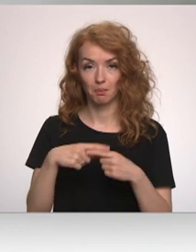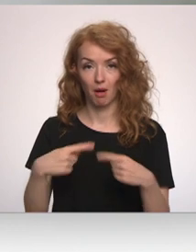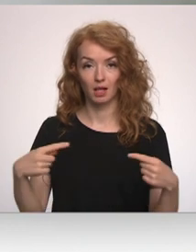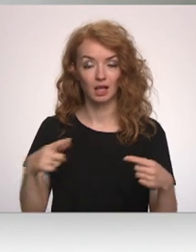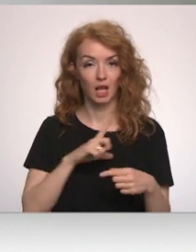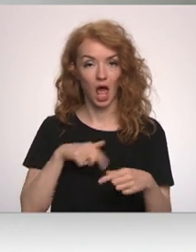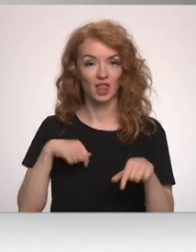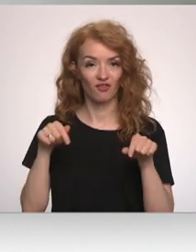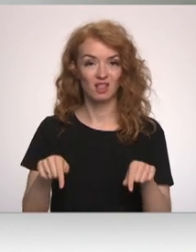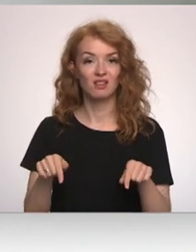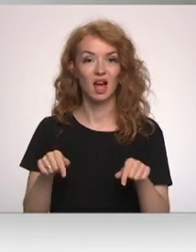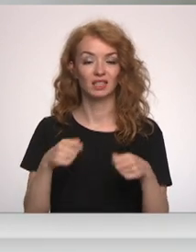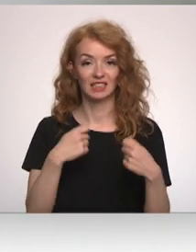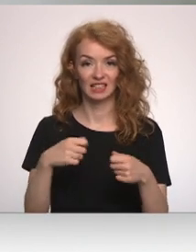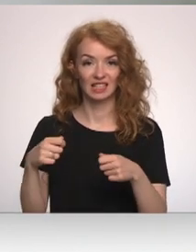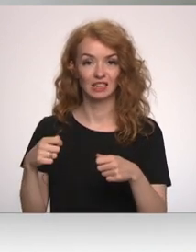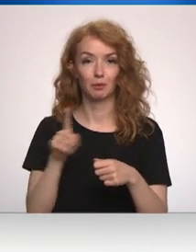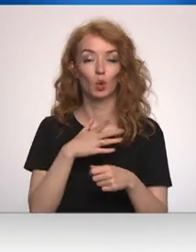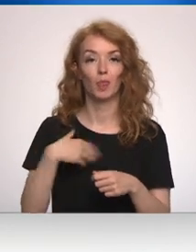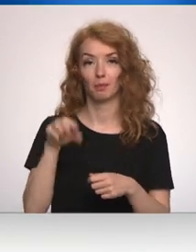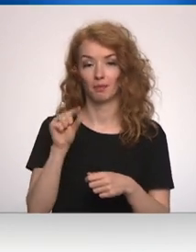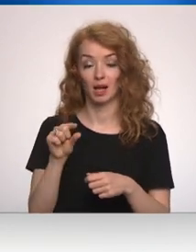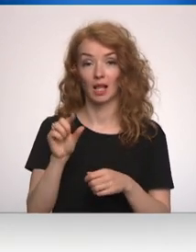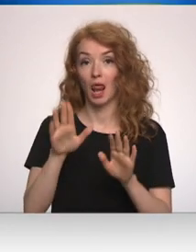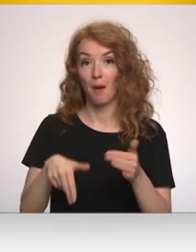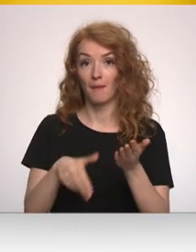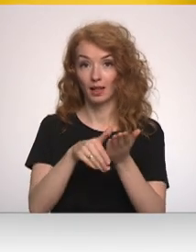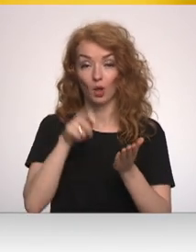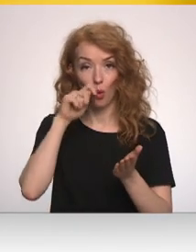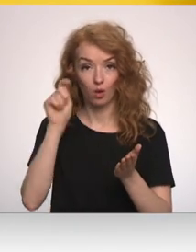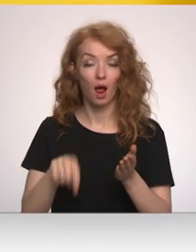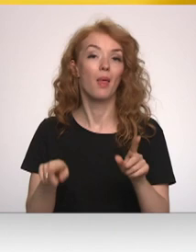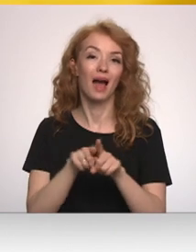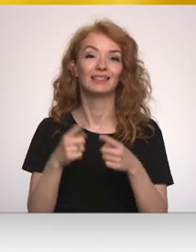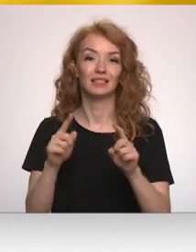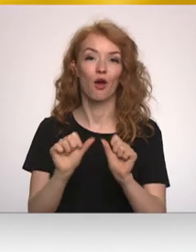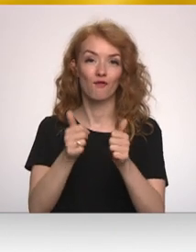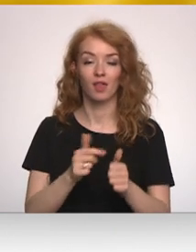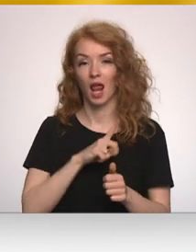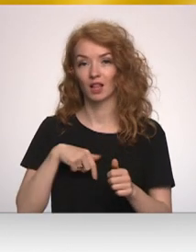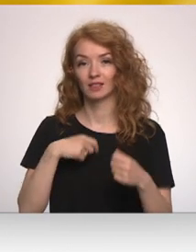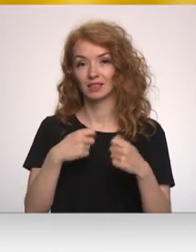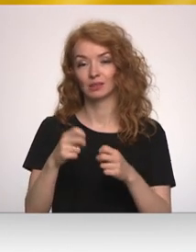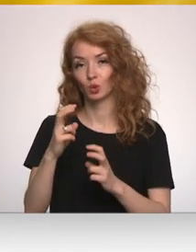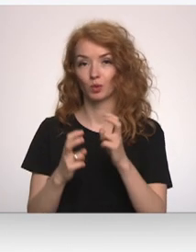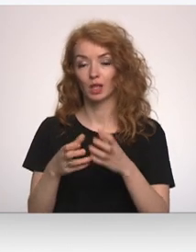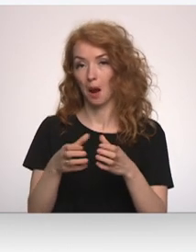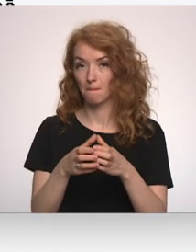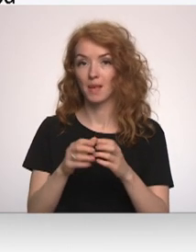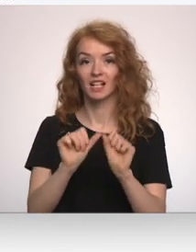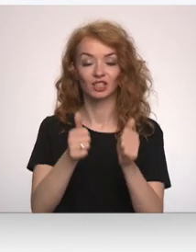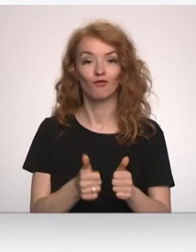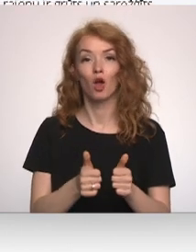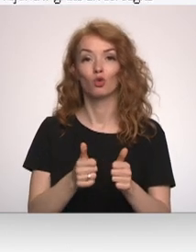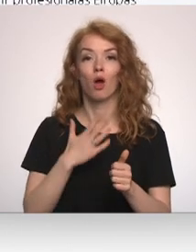Latvijas tirzniecībā ir diezgan maz. Lai palīdzētu, Ukrainai arī citā vēdā Latvijas tirzniecības un rūpniecības kamerai